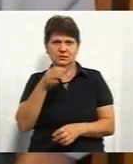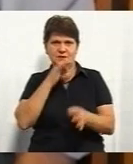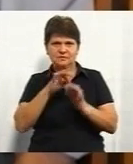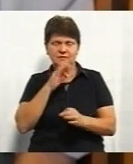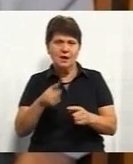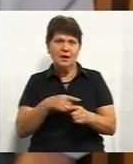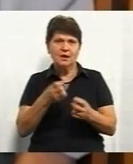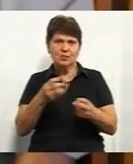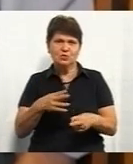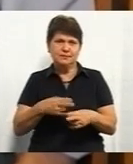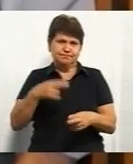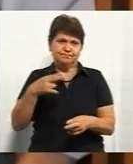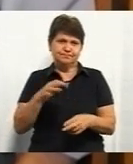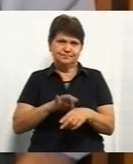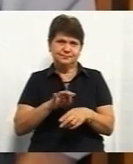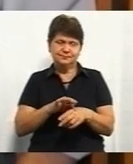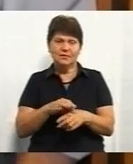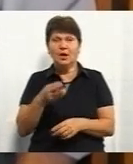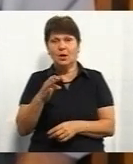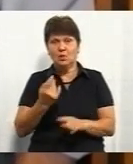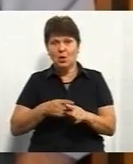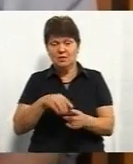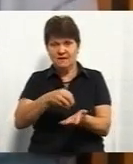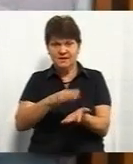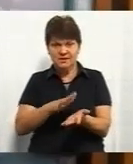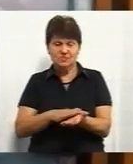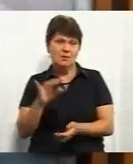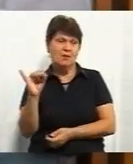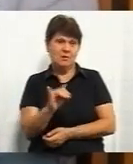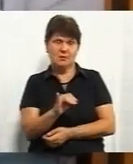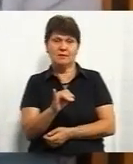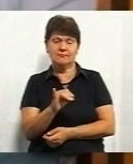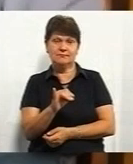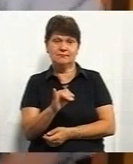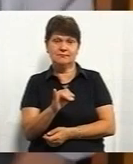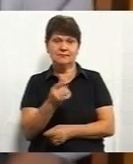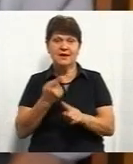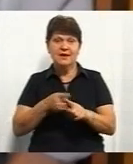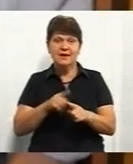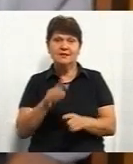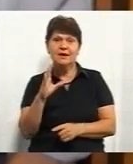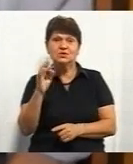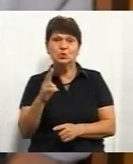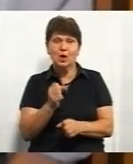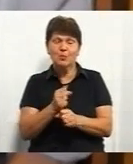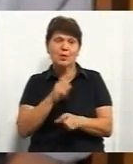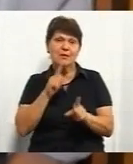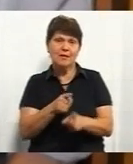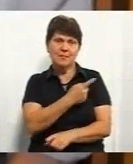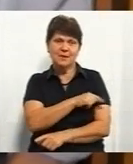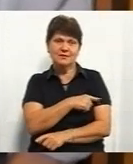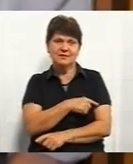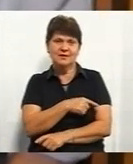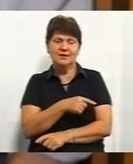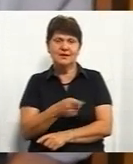или просто обострение, то это фиксируется, и этот соцработник или медсестра говорит, Джон,